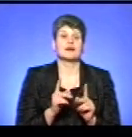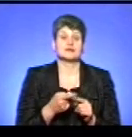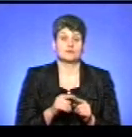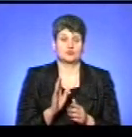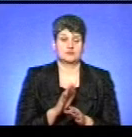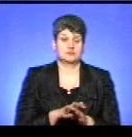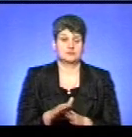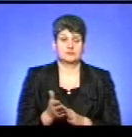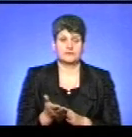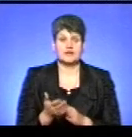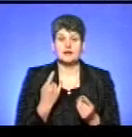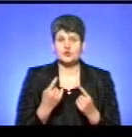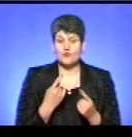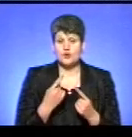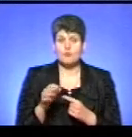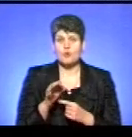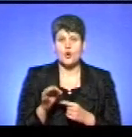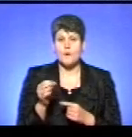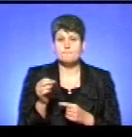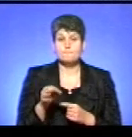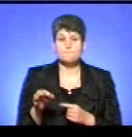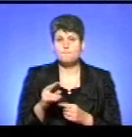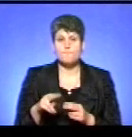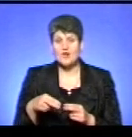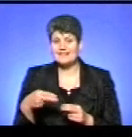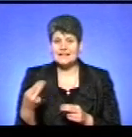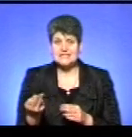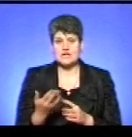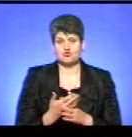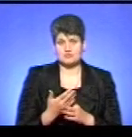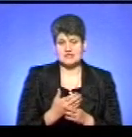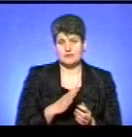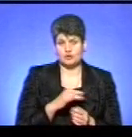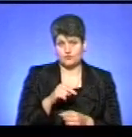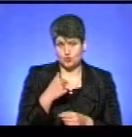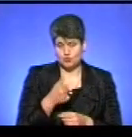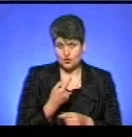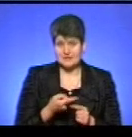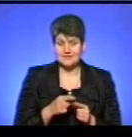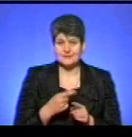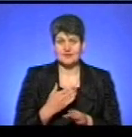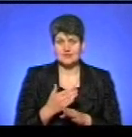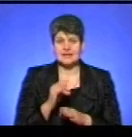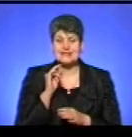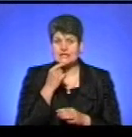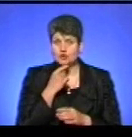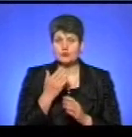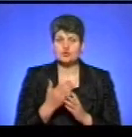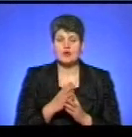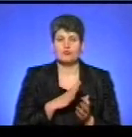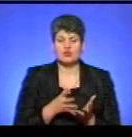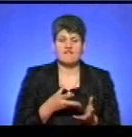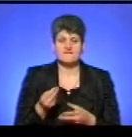реалізовуватись. Якщо ми говоримо про ту монетизацію субсидій, яку ми мали в цьому році, частина з економленої субсидії була